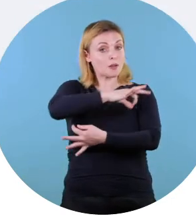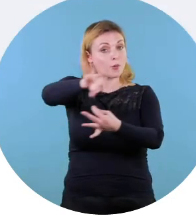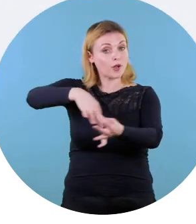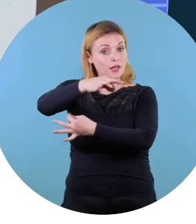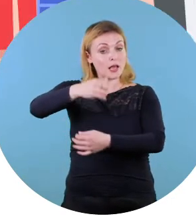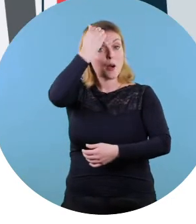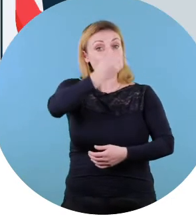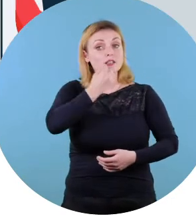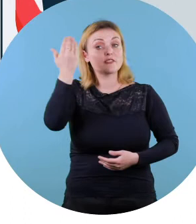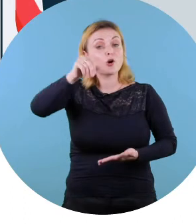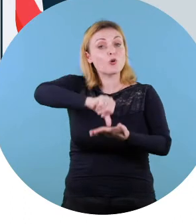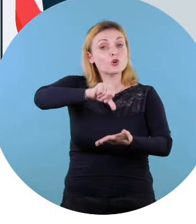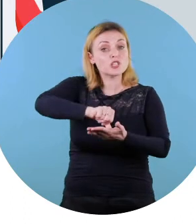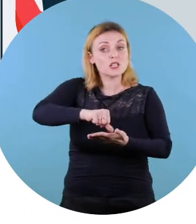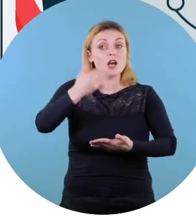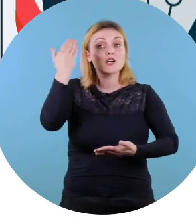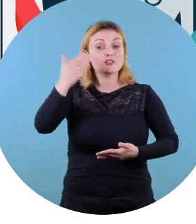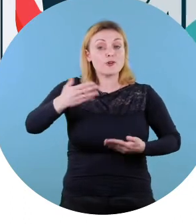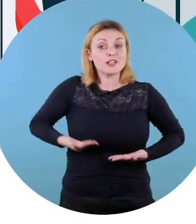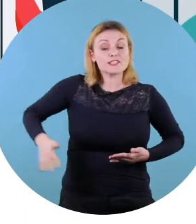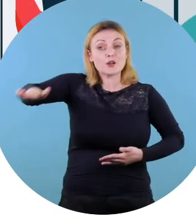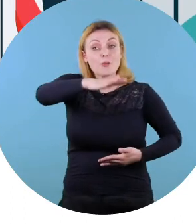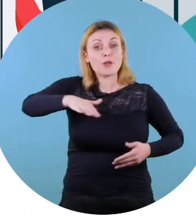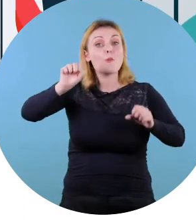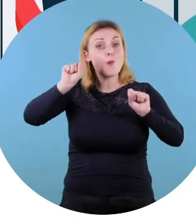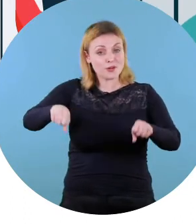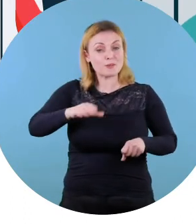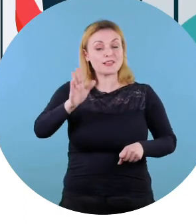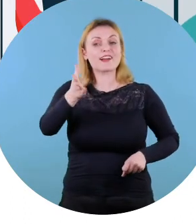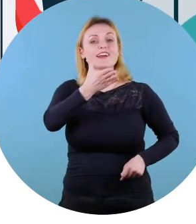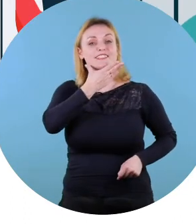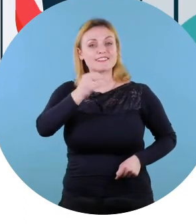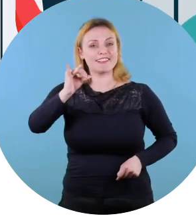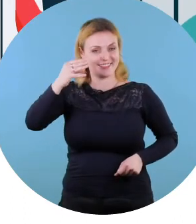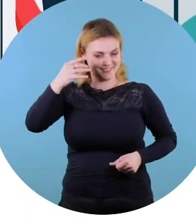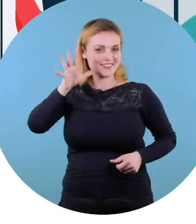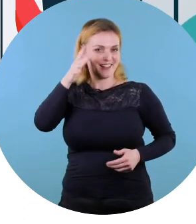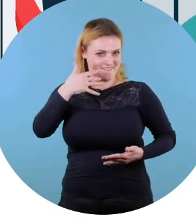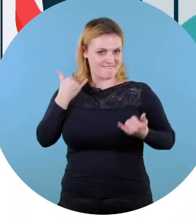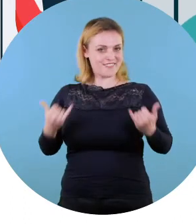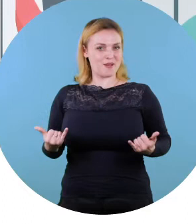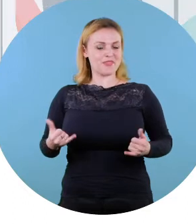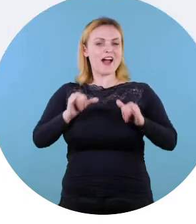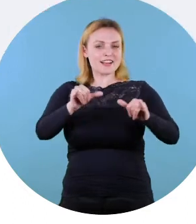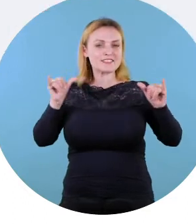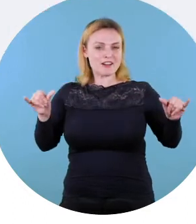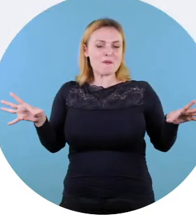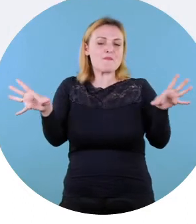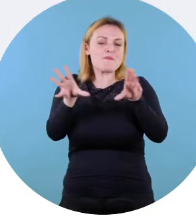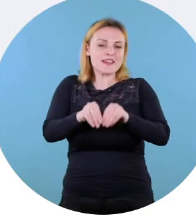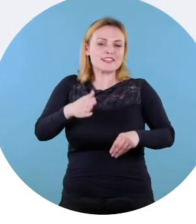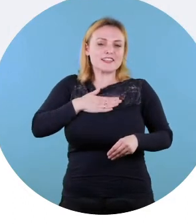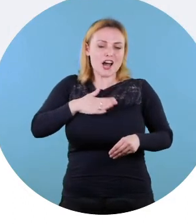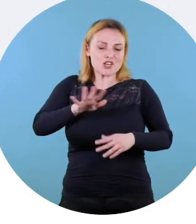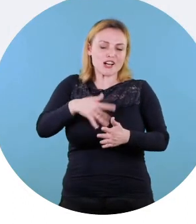общественных проектов. Благодаря твоему участию твой населенный пункт может стать красивее и современнее. Развиваем